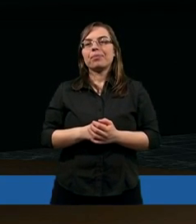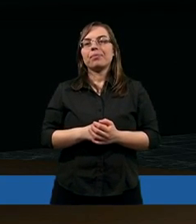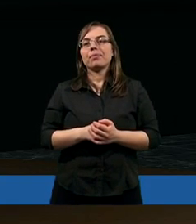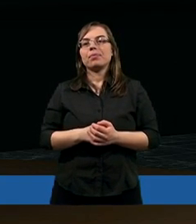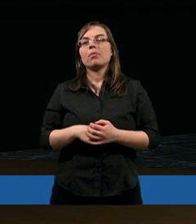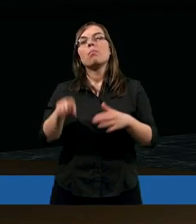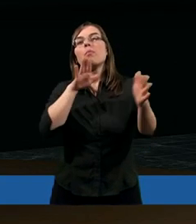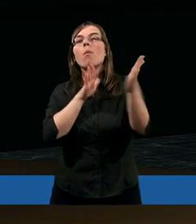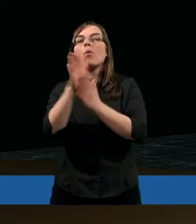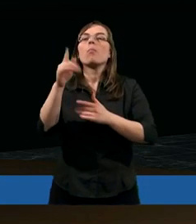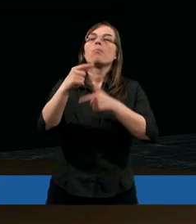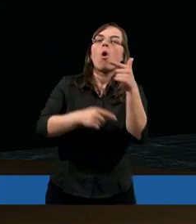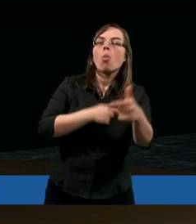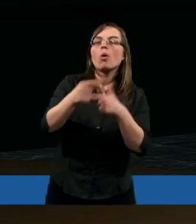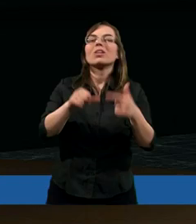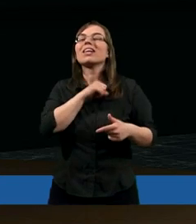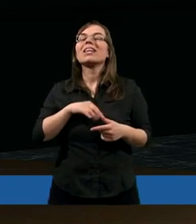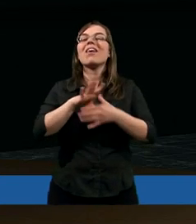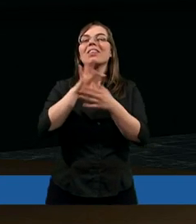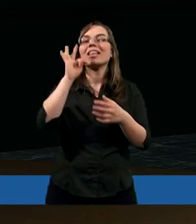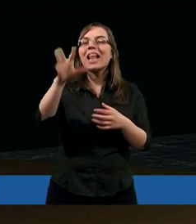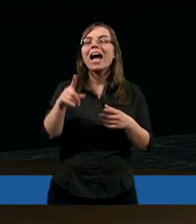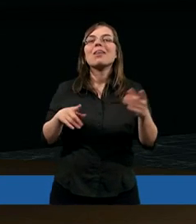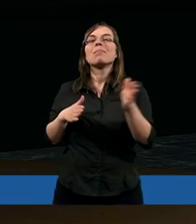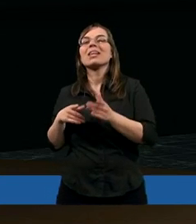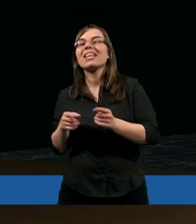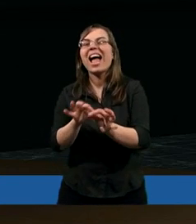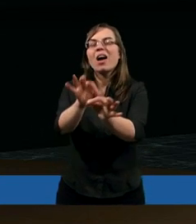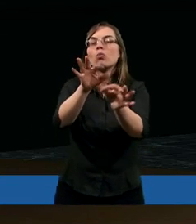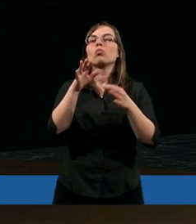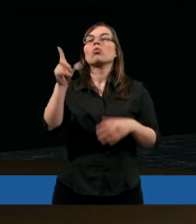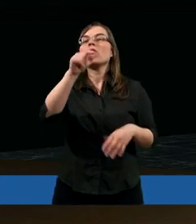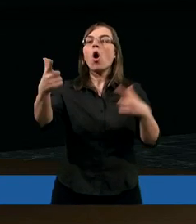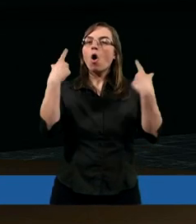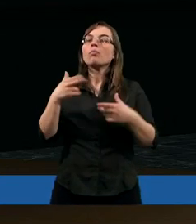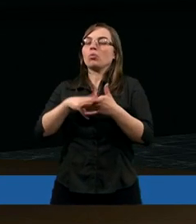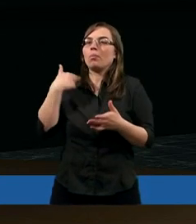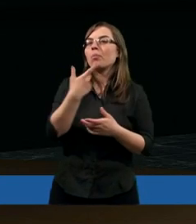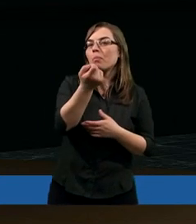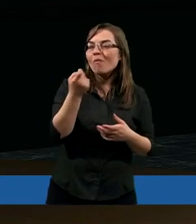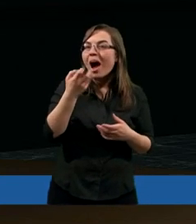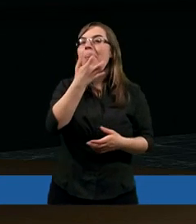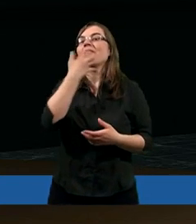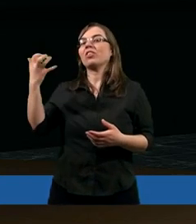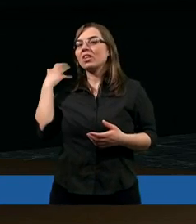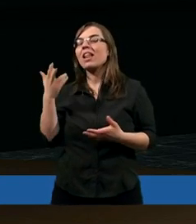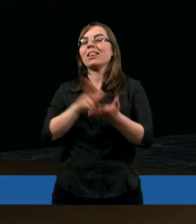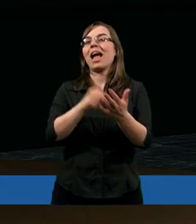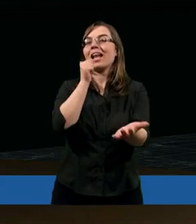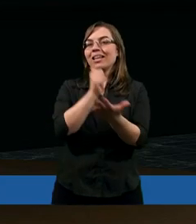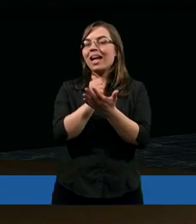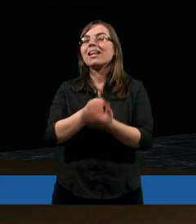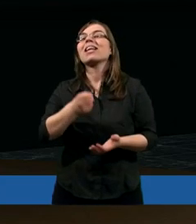po prostu potoczyła się w takim kierunku, że osoba, która była powołana wcześniej na